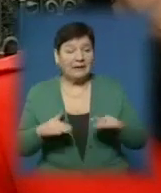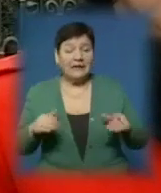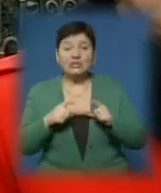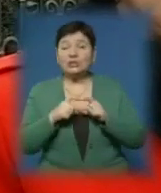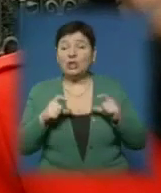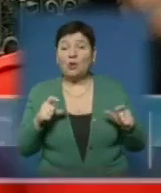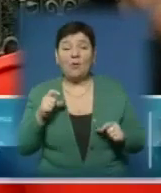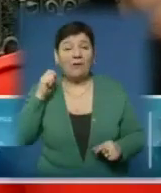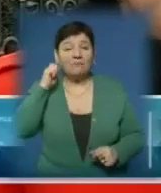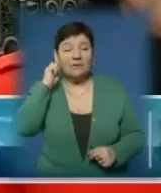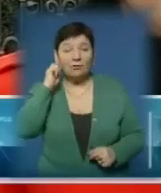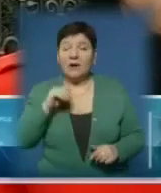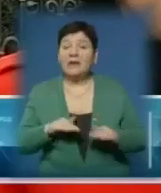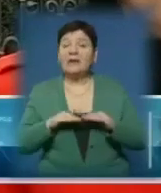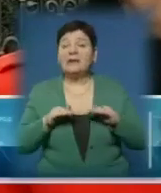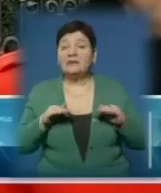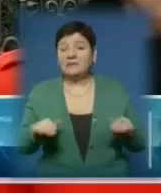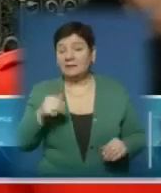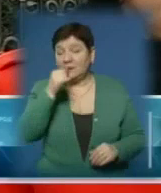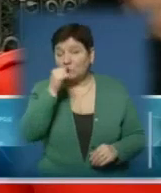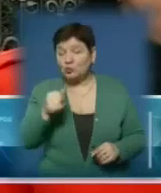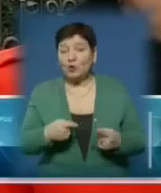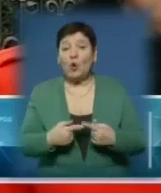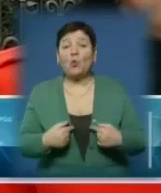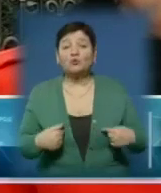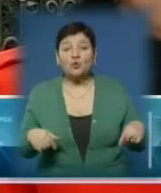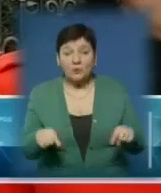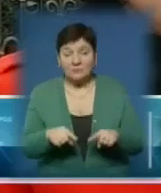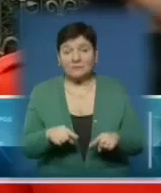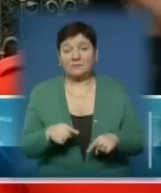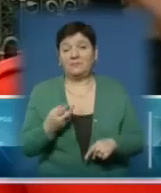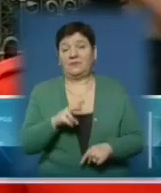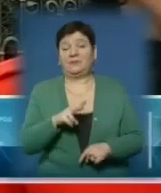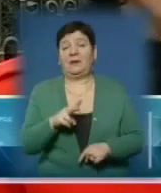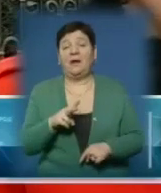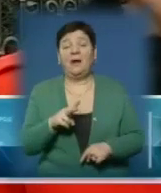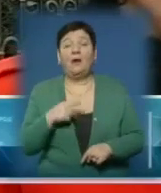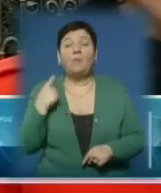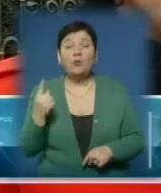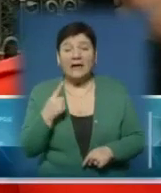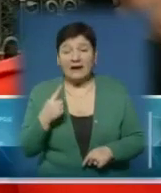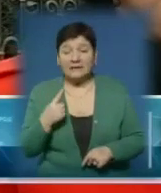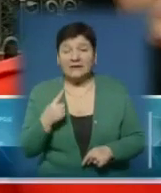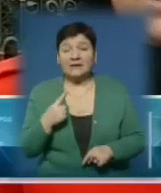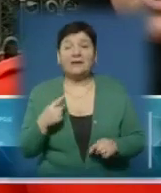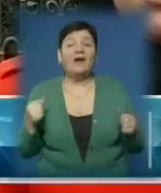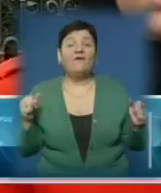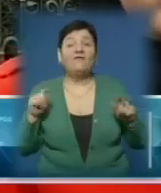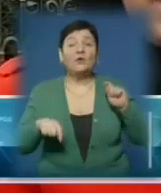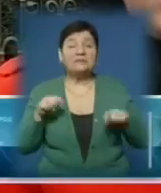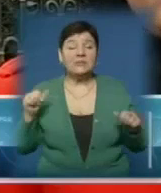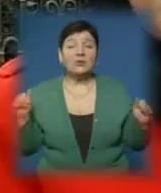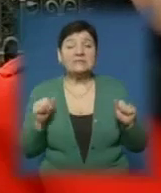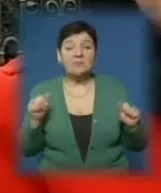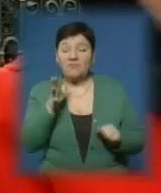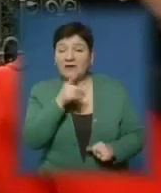віку. І дітки не можуть ввечері після школи відвідати вулицю, погуляти на вулиці. Особливо в осінньо-зимовий час наша вулиця